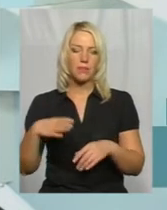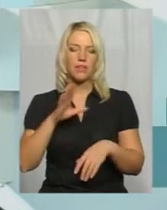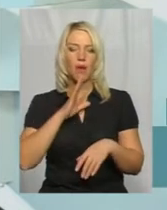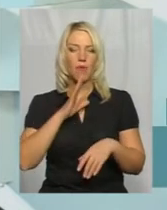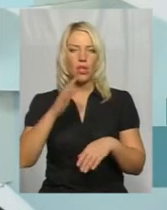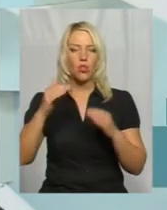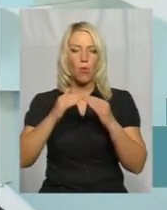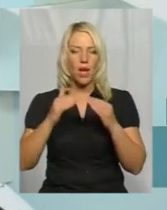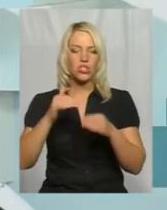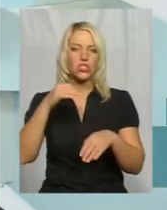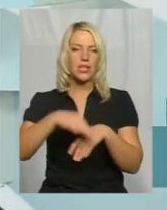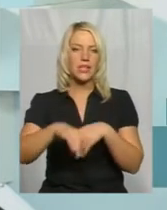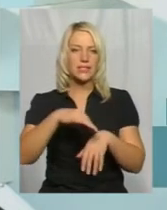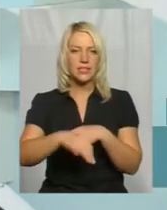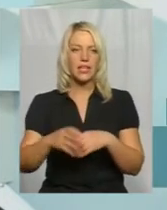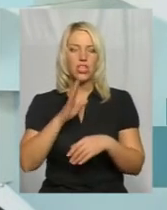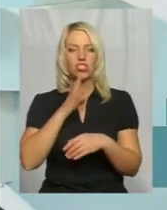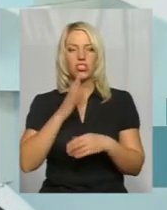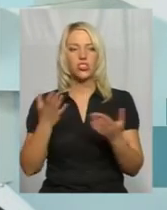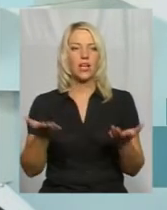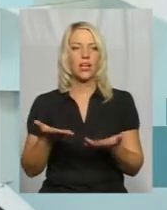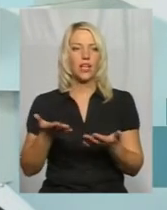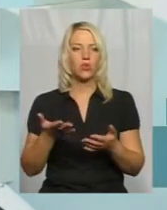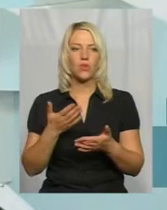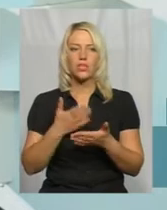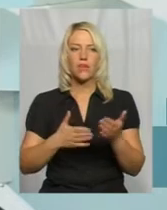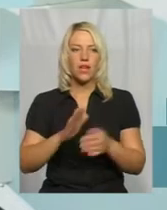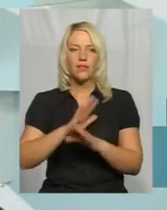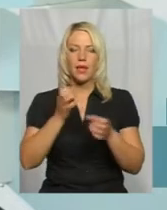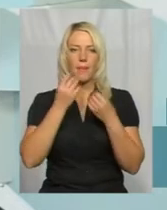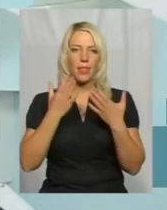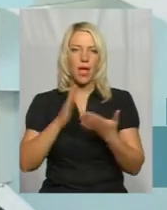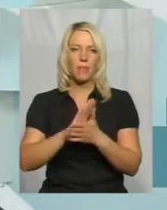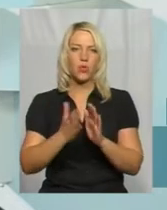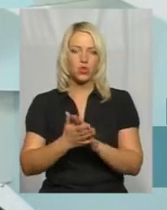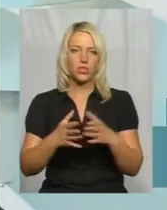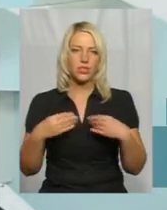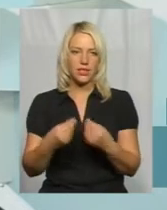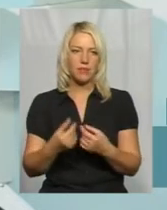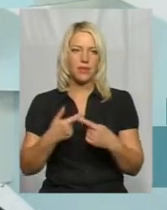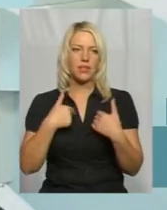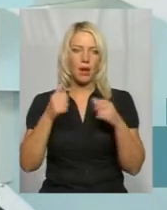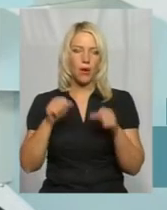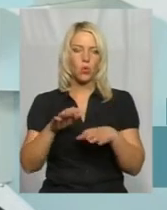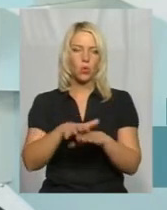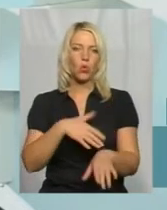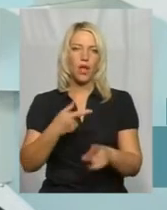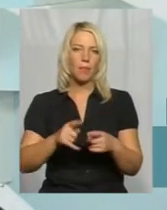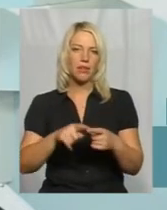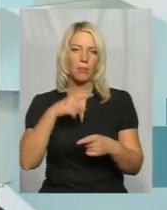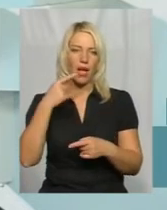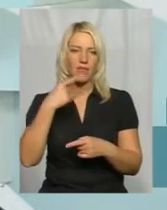насилие. І це жінчини, які совершенно неблагополучніх семей. І я можу дуже довго об цьому